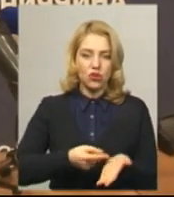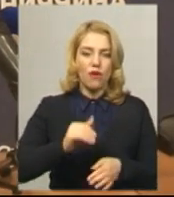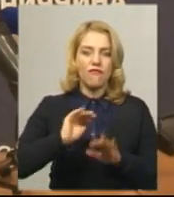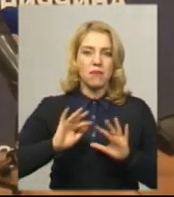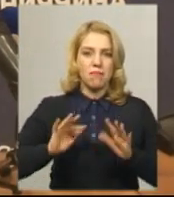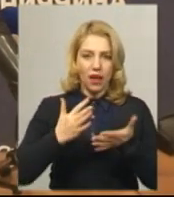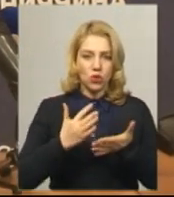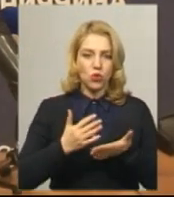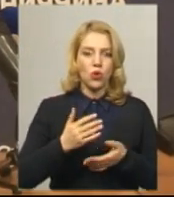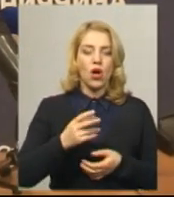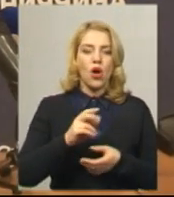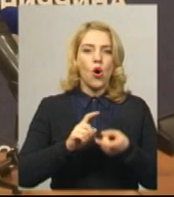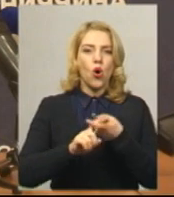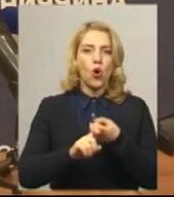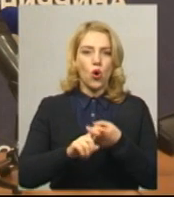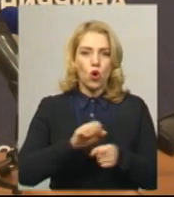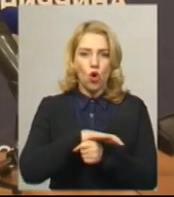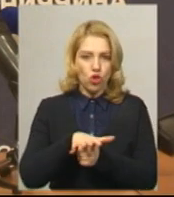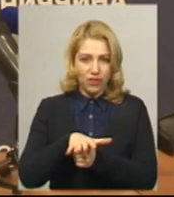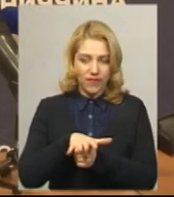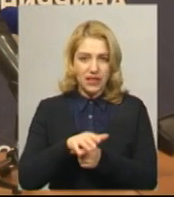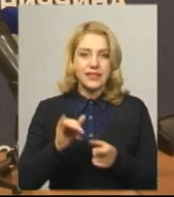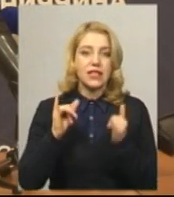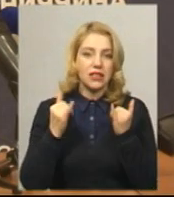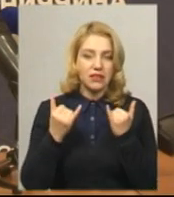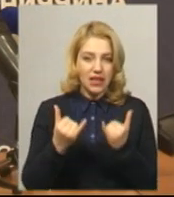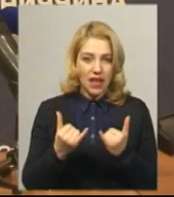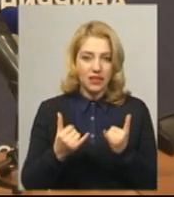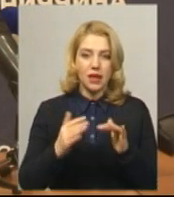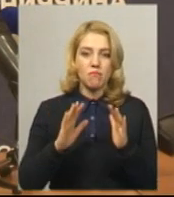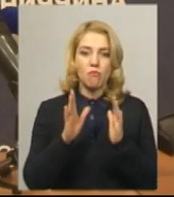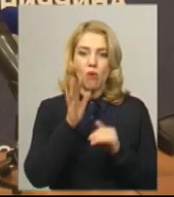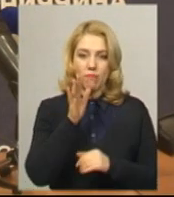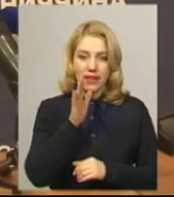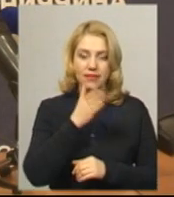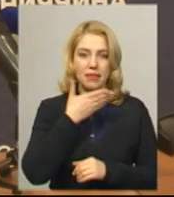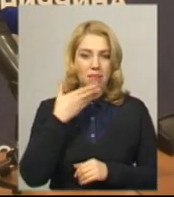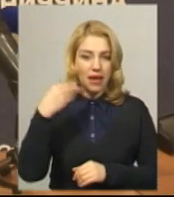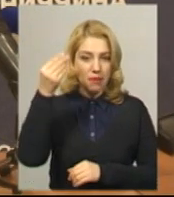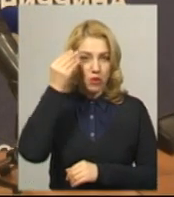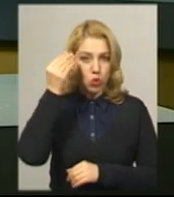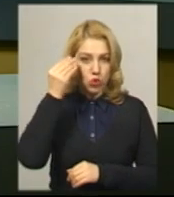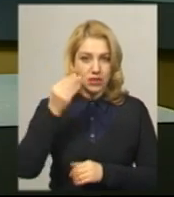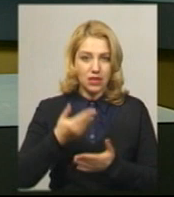інфекцію. І немає жодної на даний момент підозри.